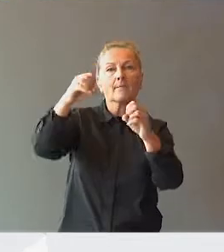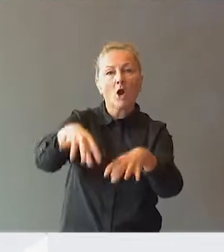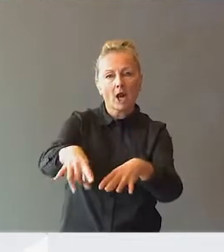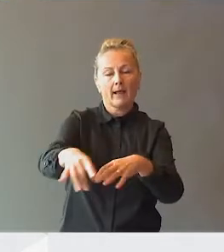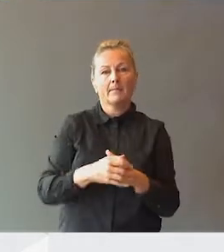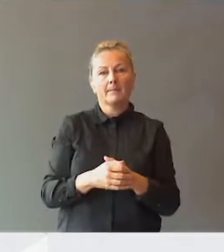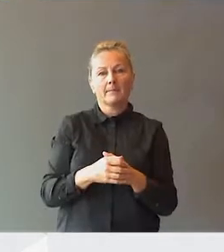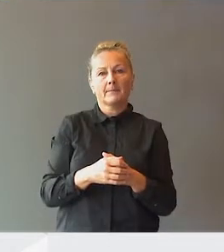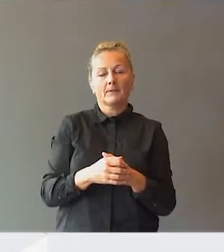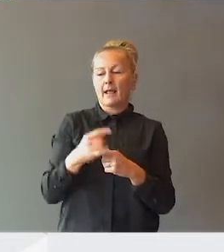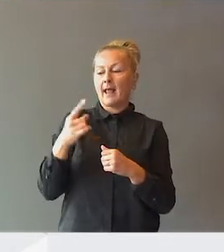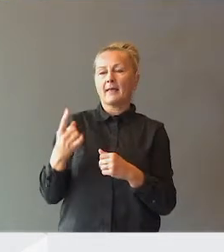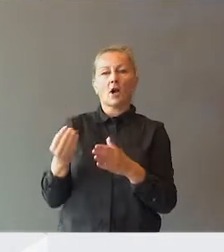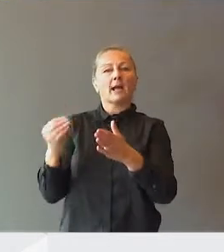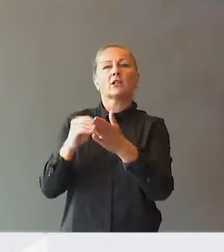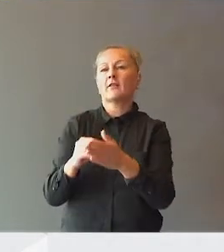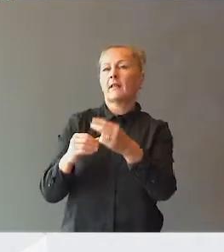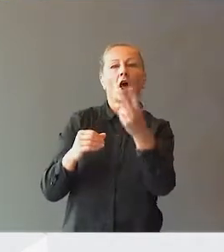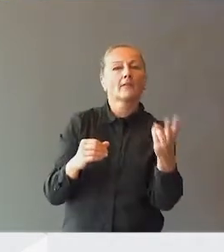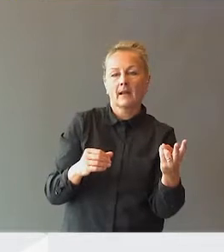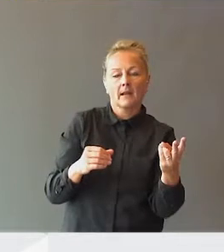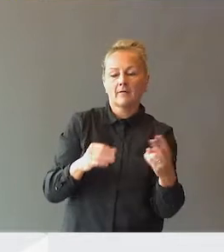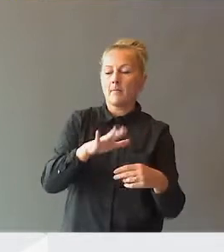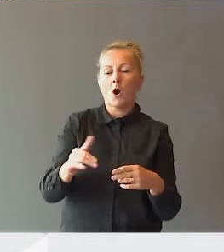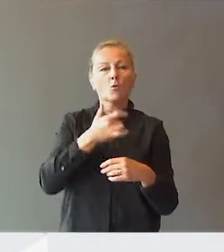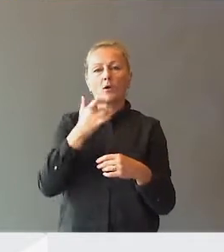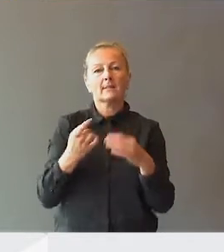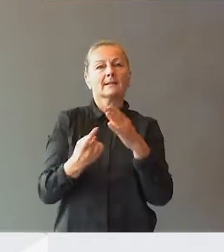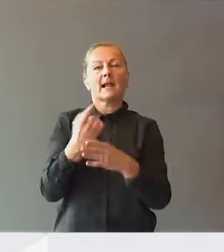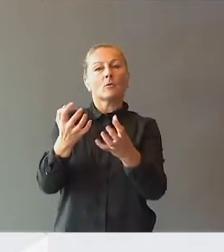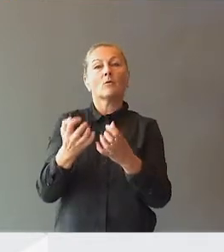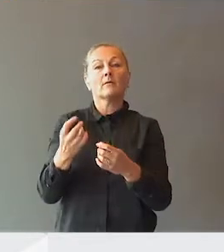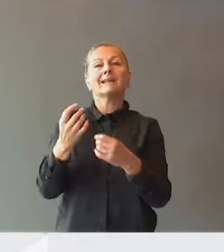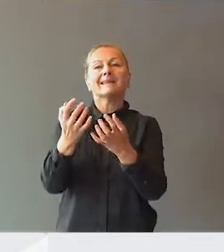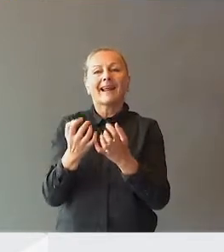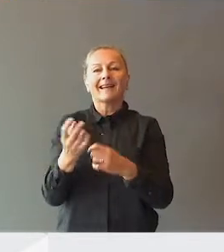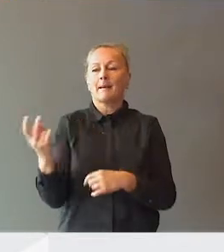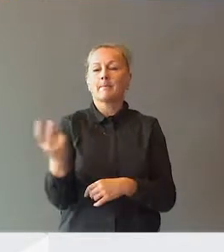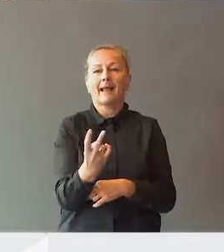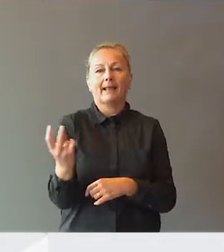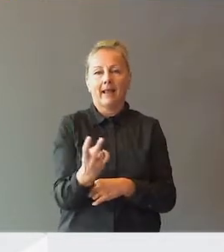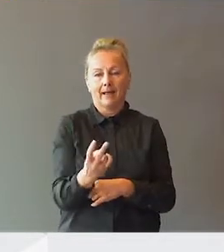Og det ene kan ikke erstatte det andre, for barn og unge med særlig behov, trenger begge delene.